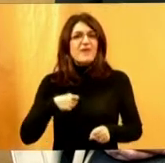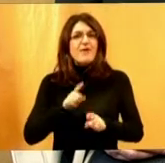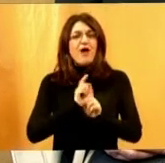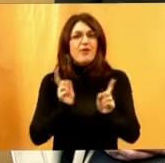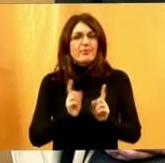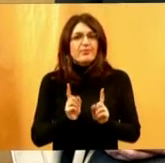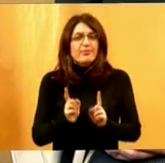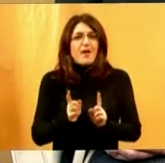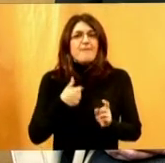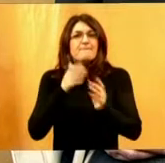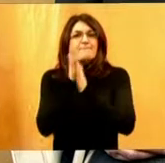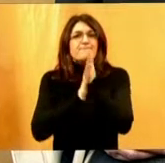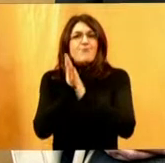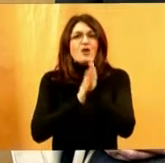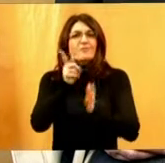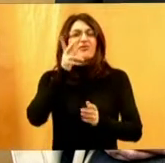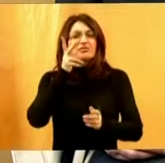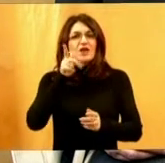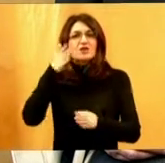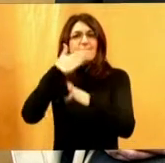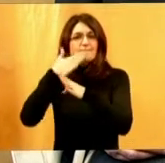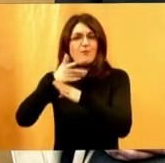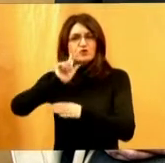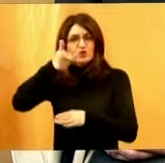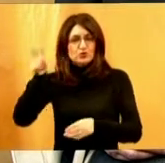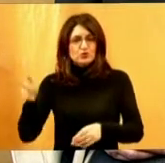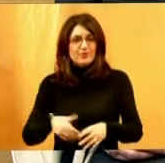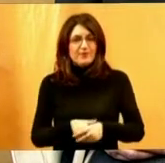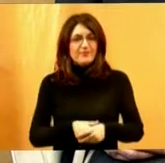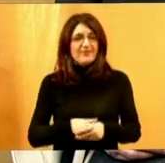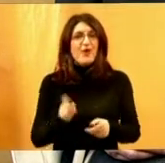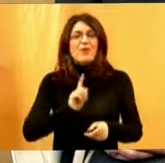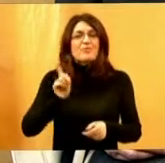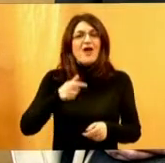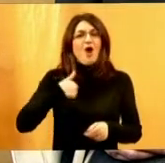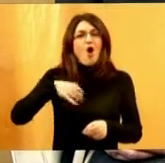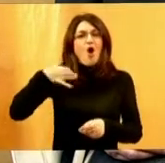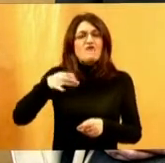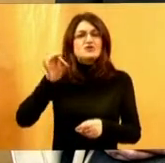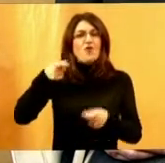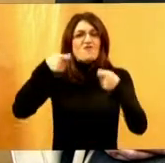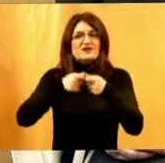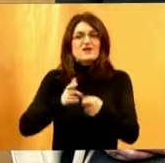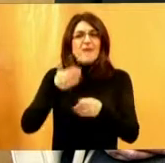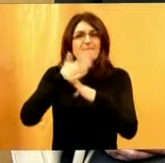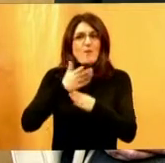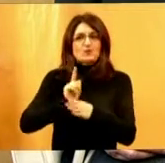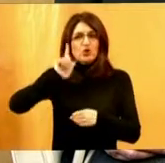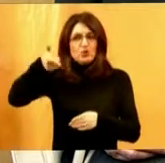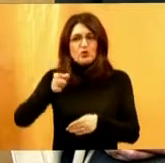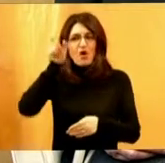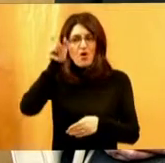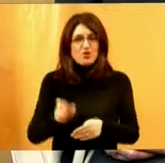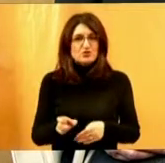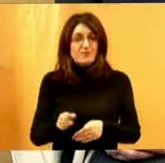pritom moliti i tražiti pomoć drugih. Dakle, da ne ovisimo o pomoći drugog čovjeka. Što